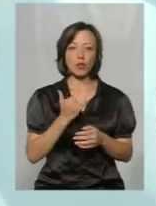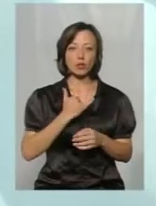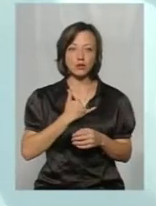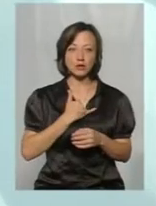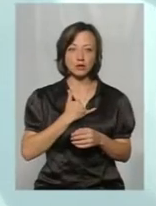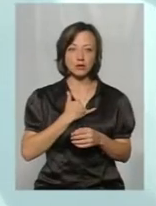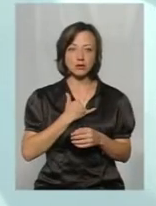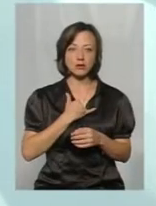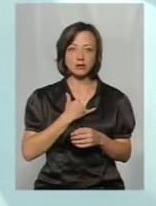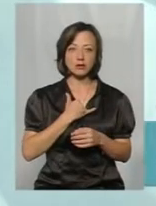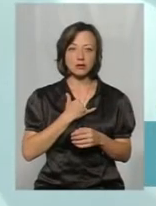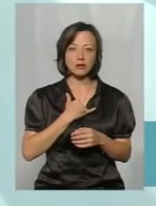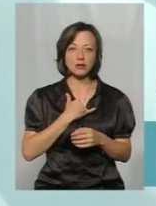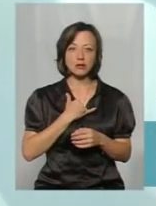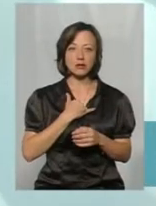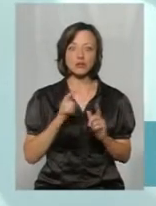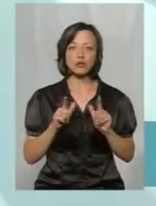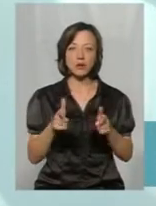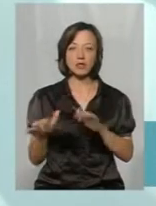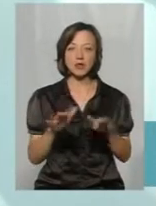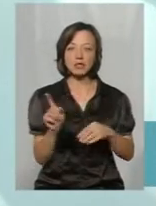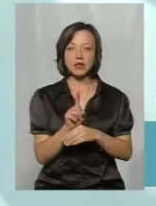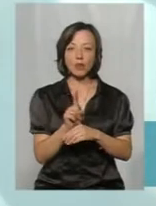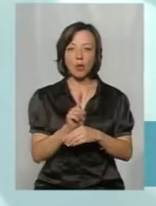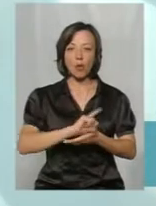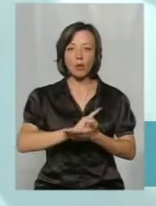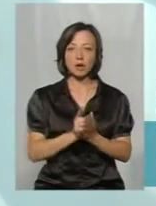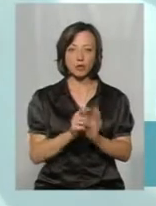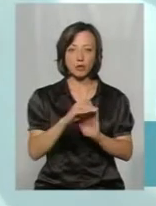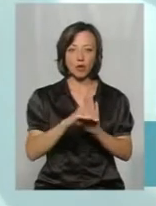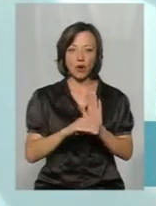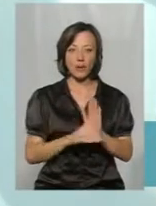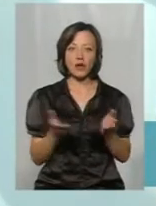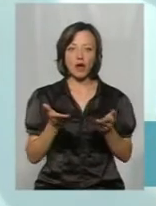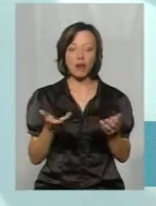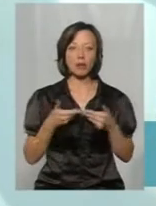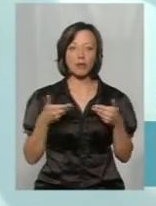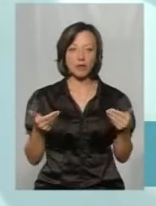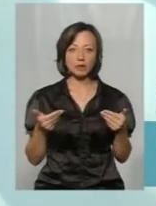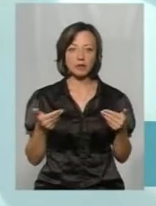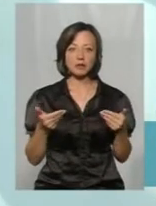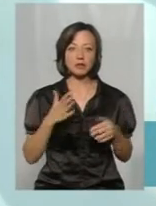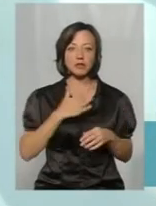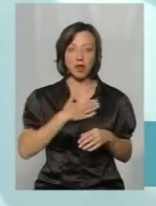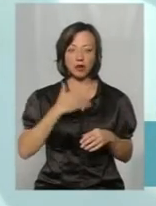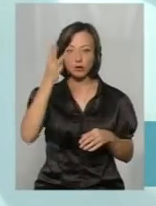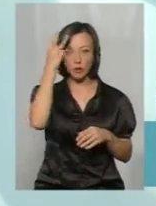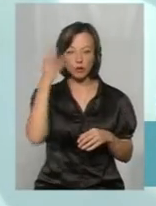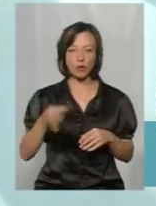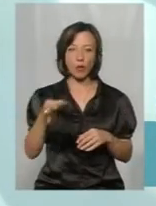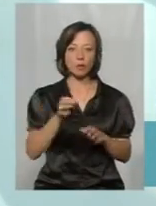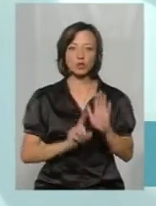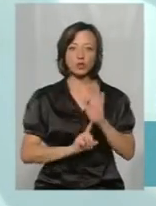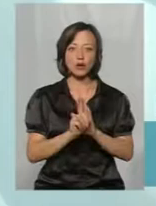вступили в дію стандарти оперативної програми, в яких ми в нашу Хмельницьку область